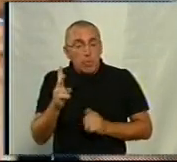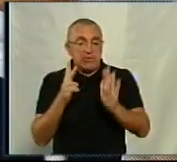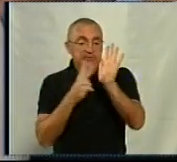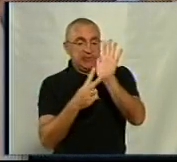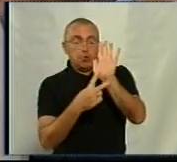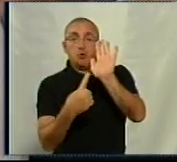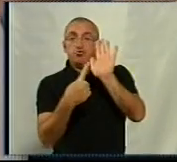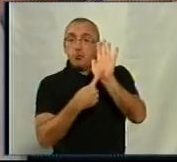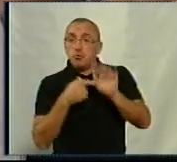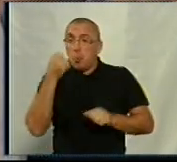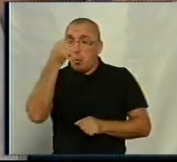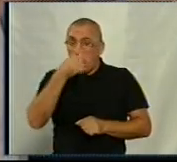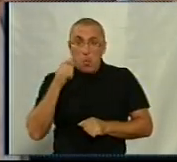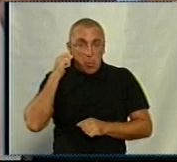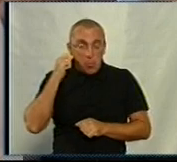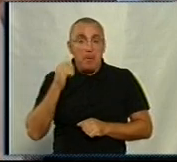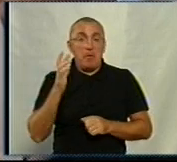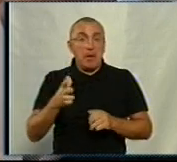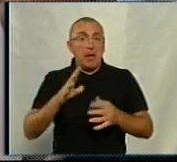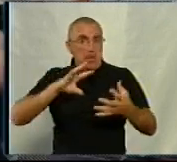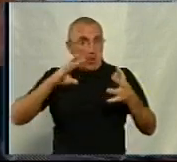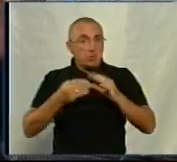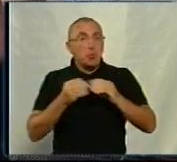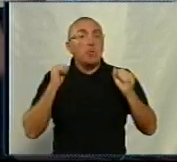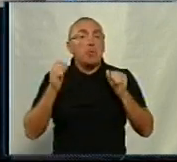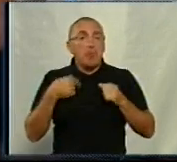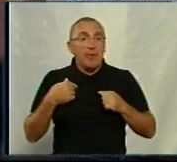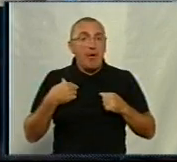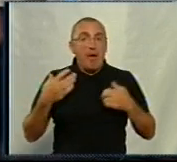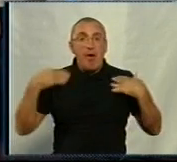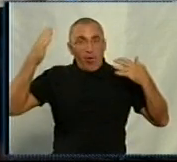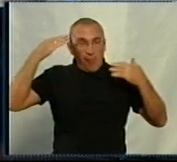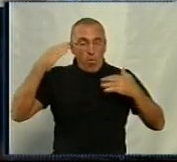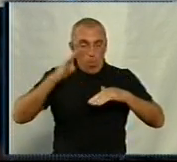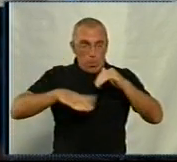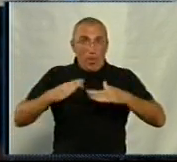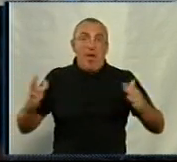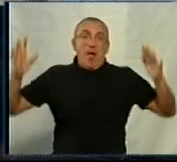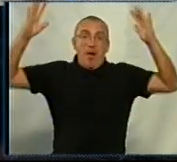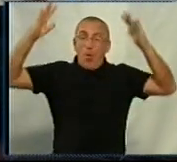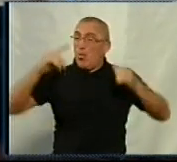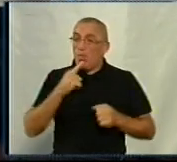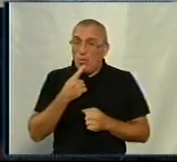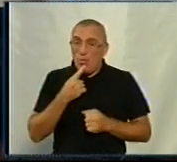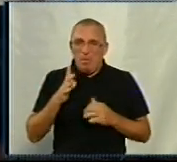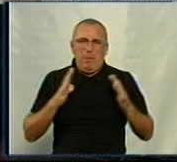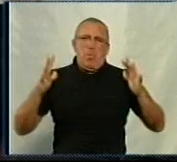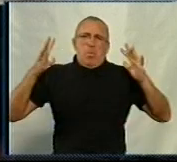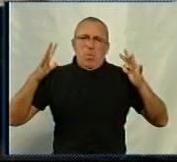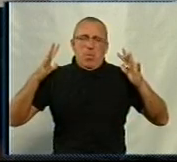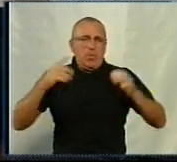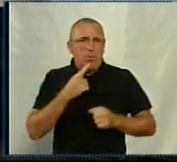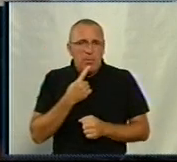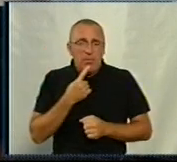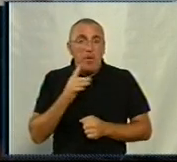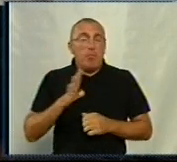років. Каже, відчуває результати тренувань. Я руки підняти вгору не могла. Вони в мене ческуті були. Потім